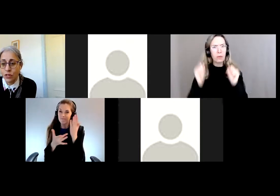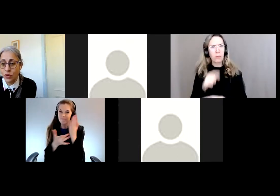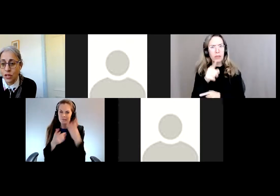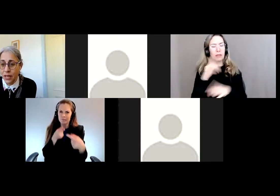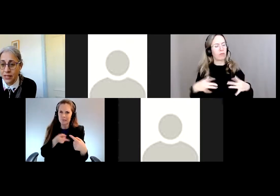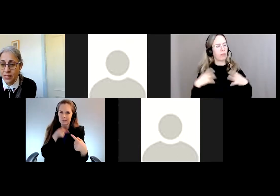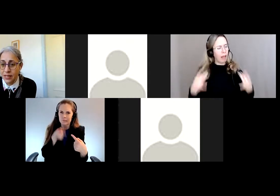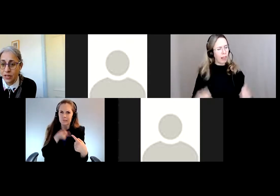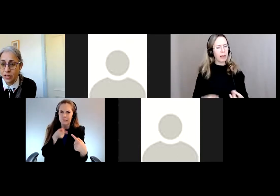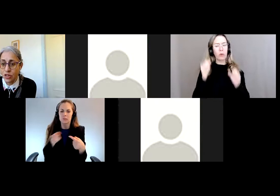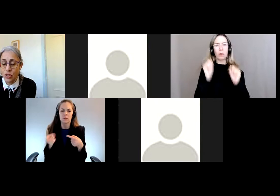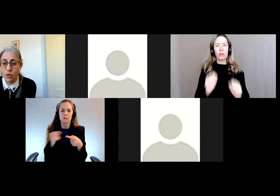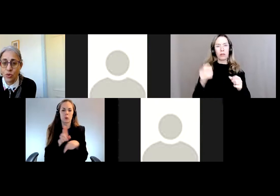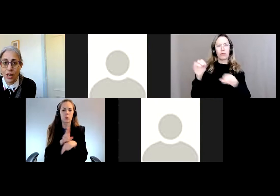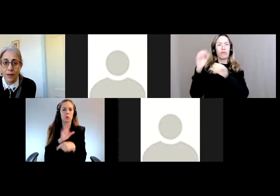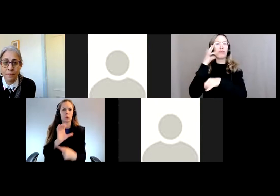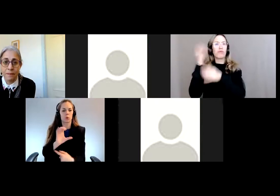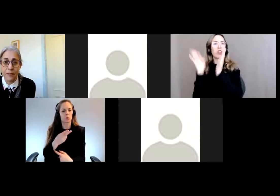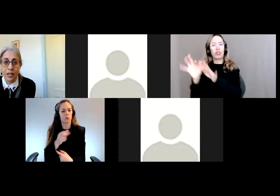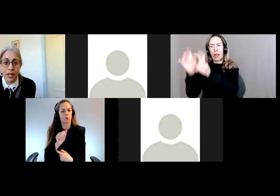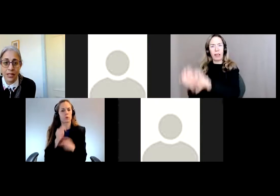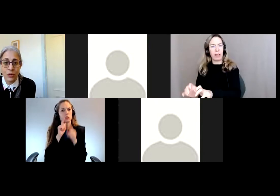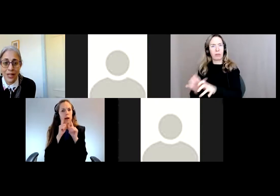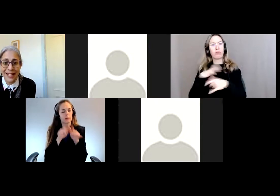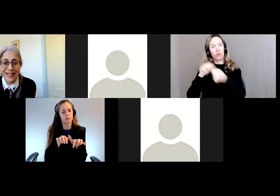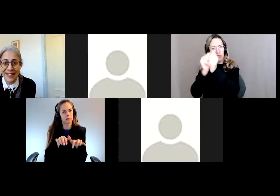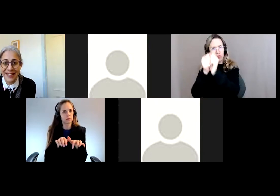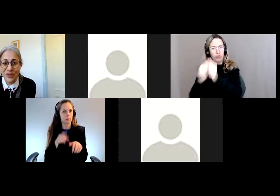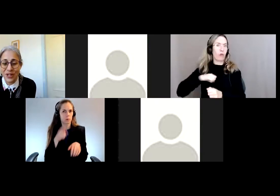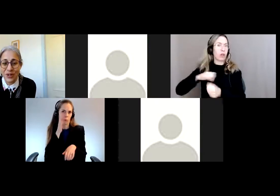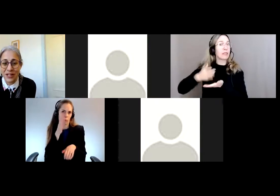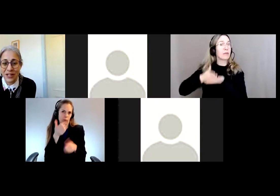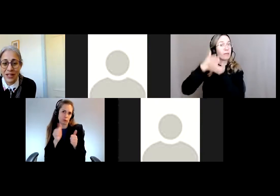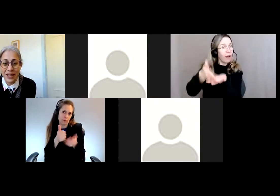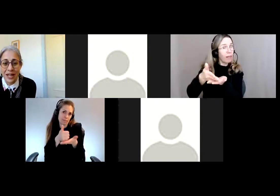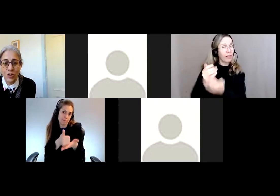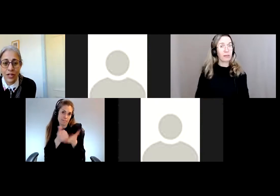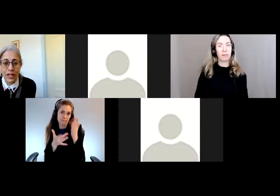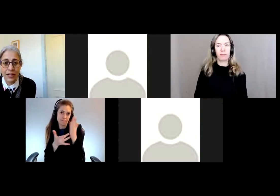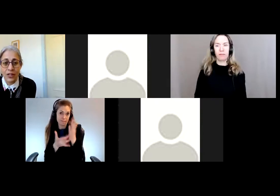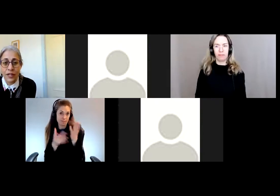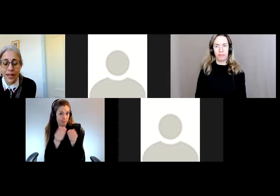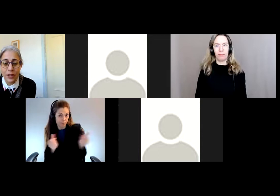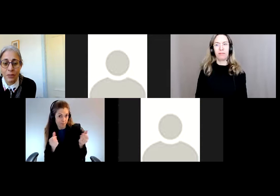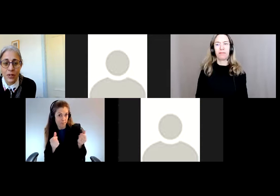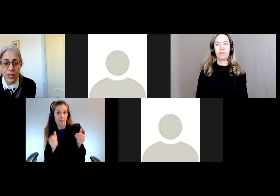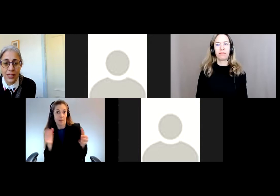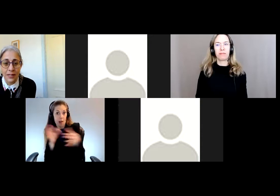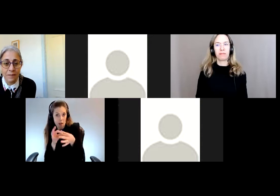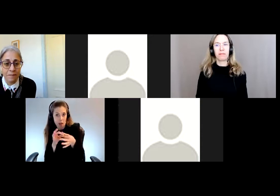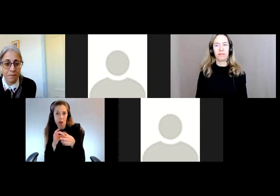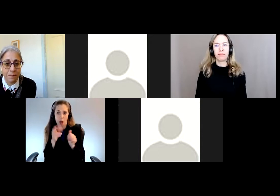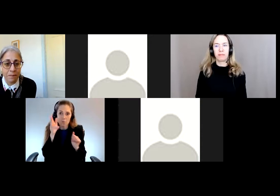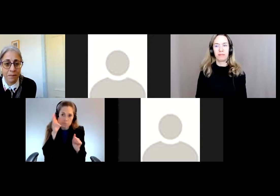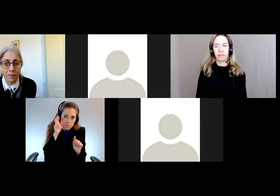bien à l'aise d'écrire une petite note dans la boîte de clavardage et nous ferons de notre mieux pour répondre à vos besoins, à vos